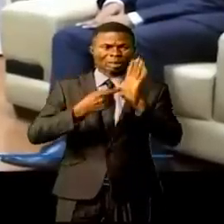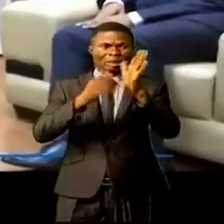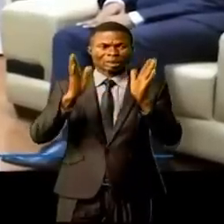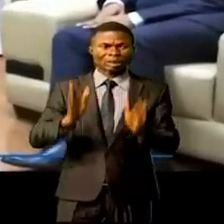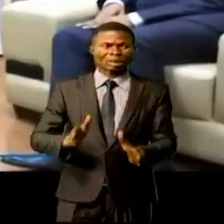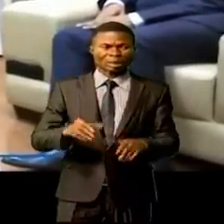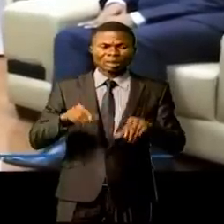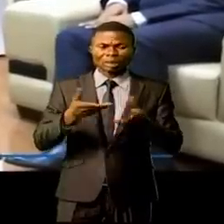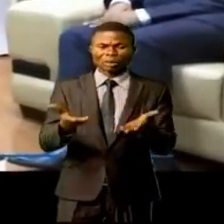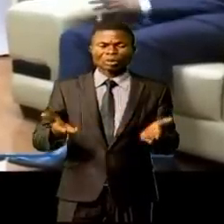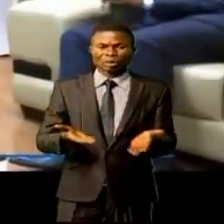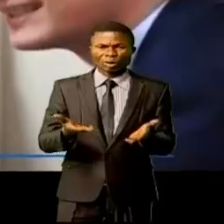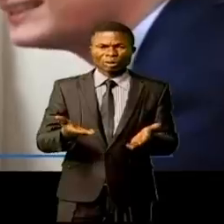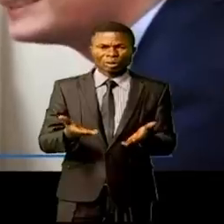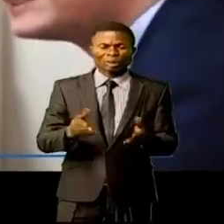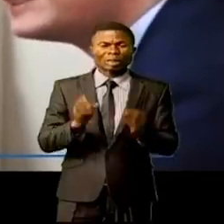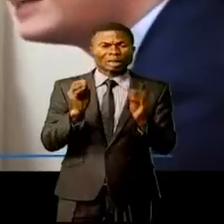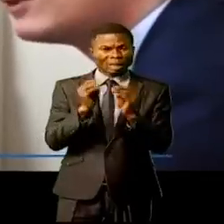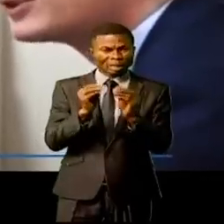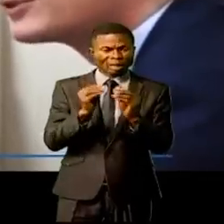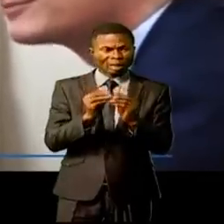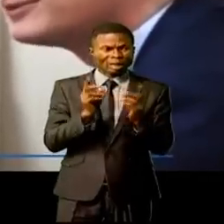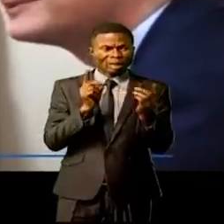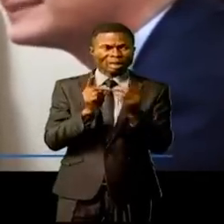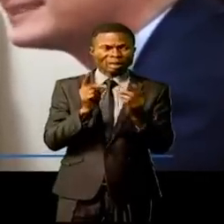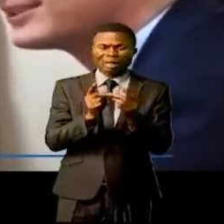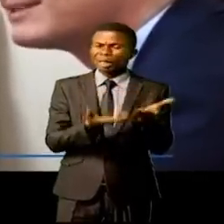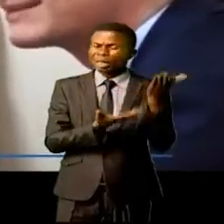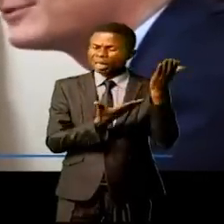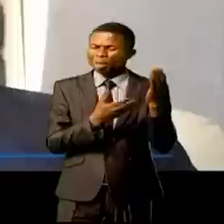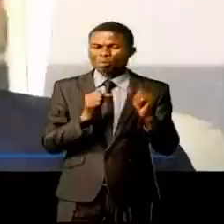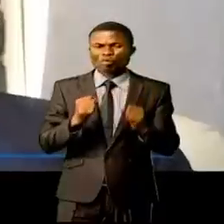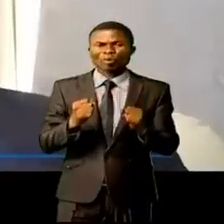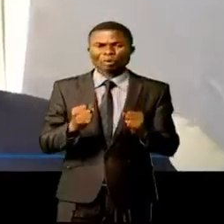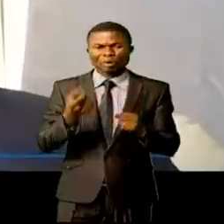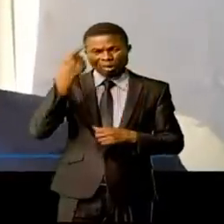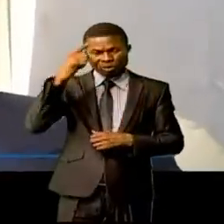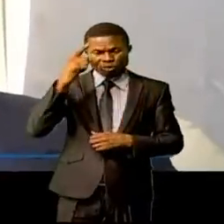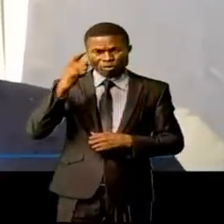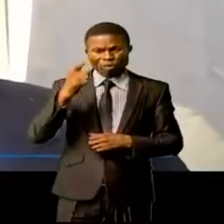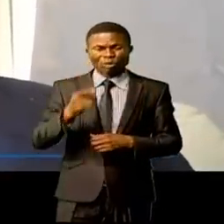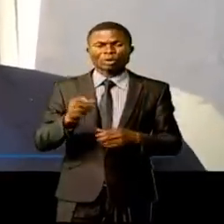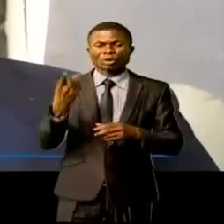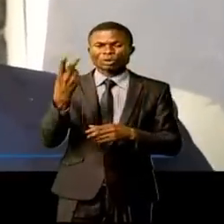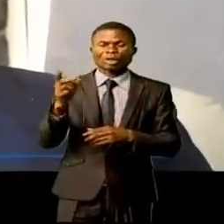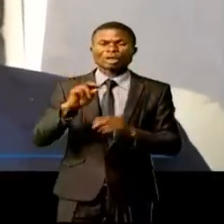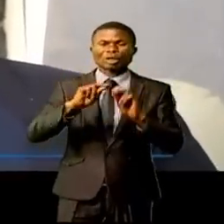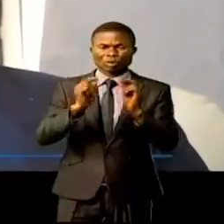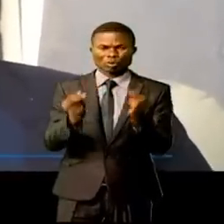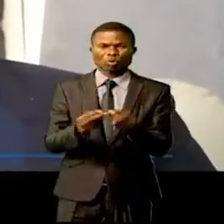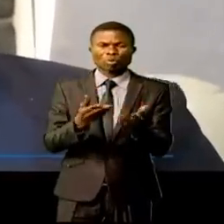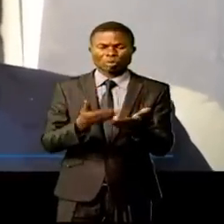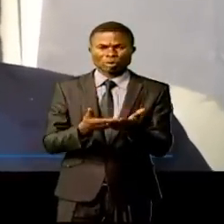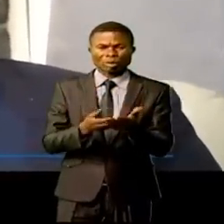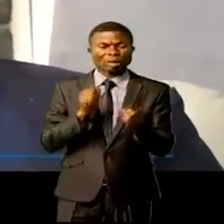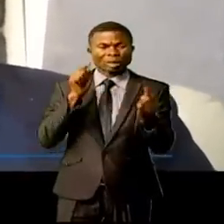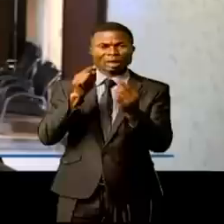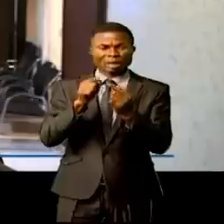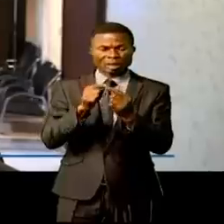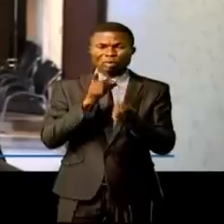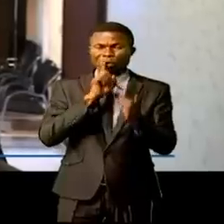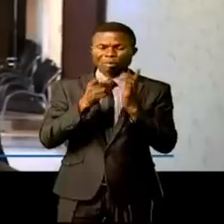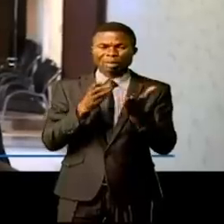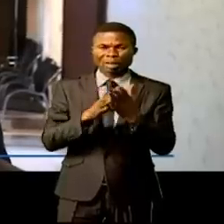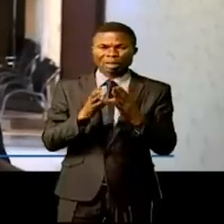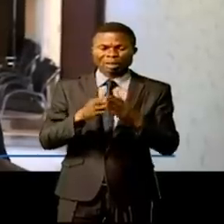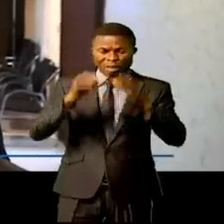de Konrad Adnauer, cette rencontre revêt une importante capitale pour les deux institutions. L'objectif de notre rendez-vous avec